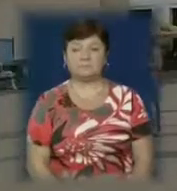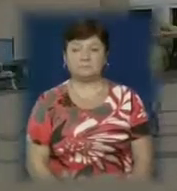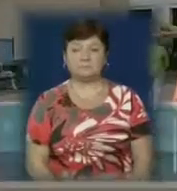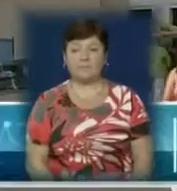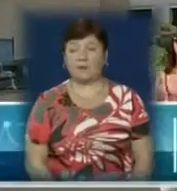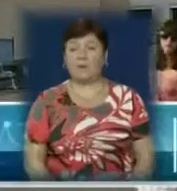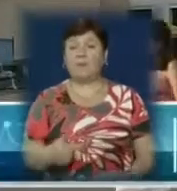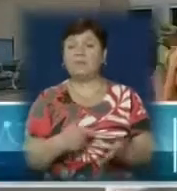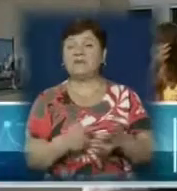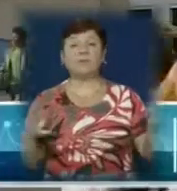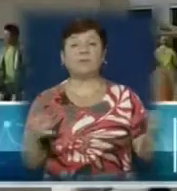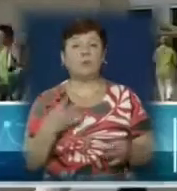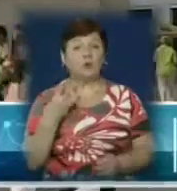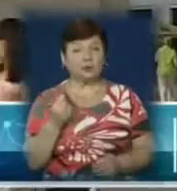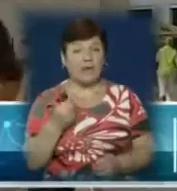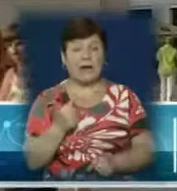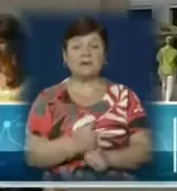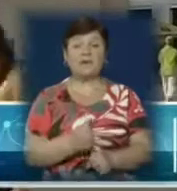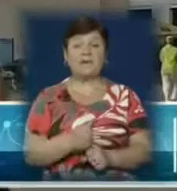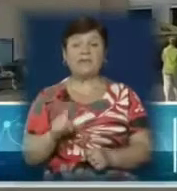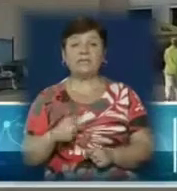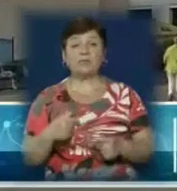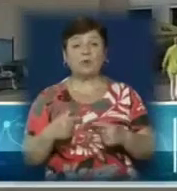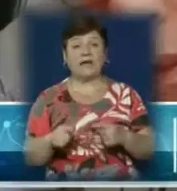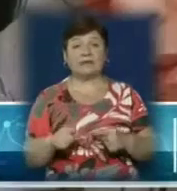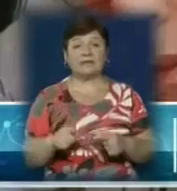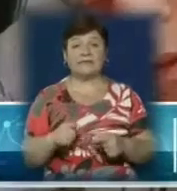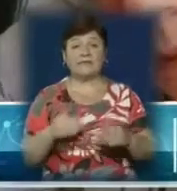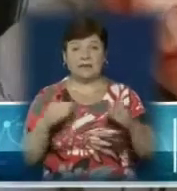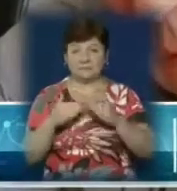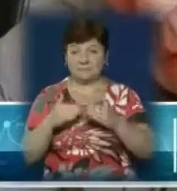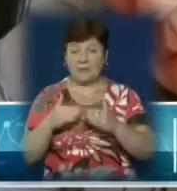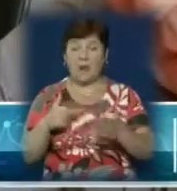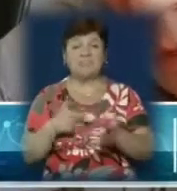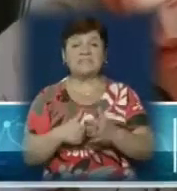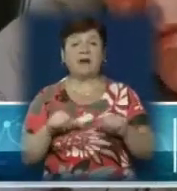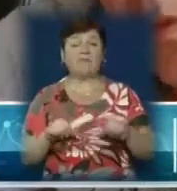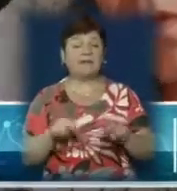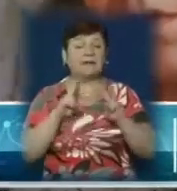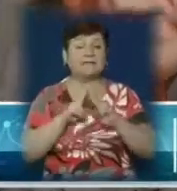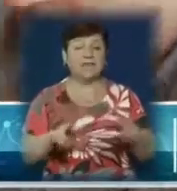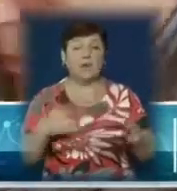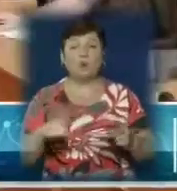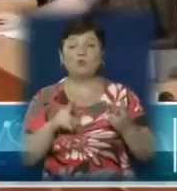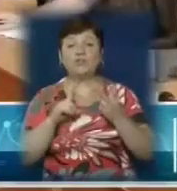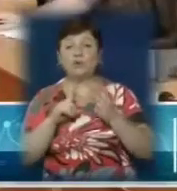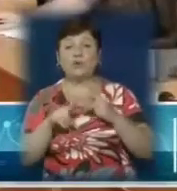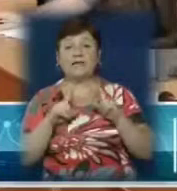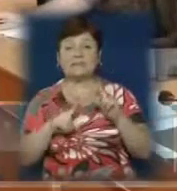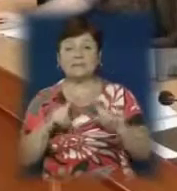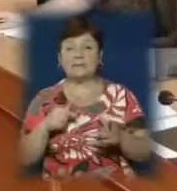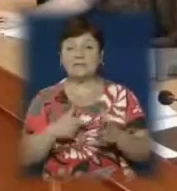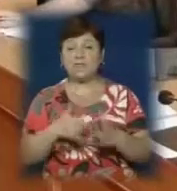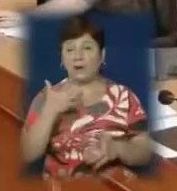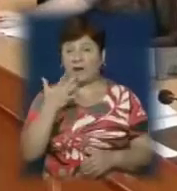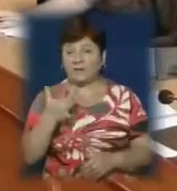Місто потребує грошей, а заробити інакше, ніж продати залишки комунального майна, міська влада не вміє. Уже вдруге на сесію Ужгородської міськради